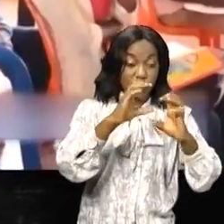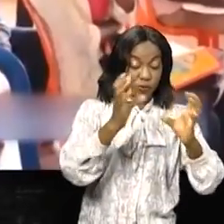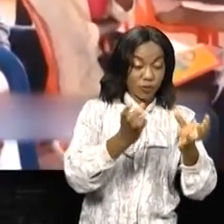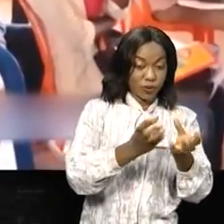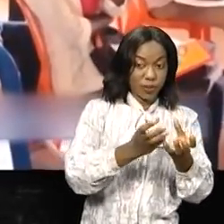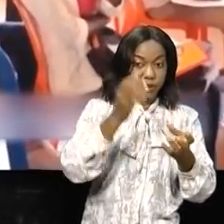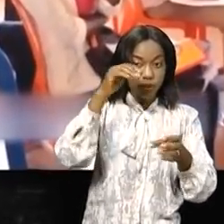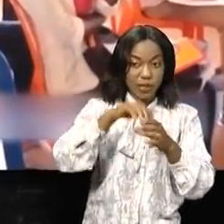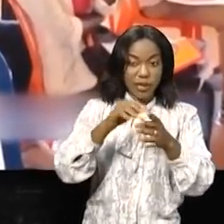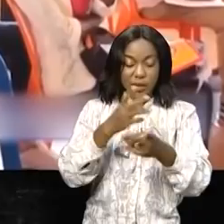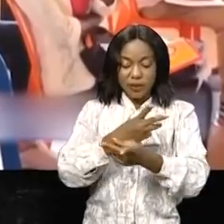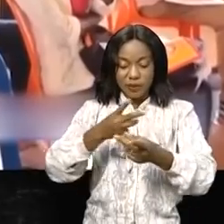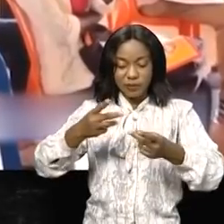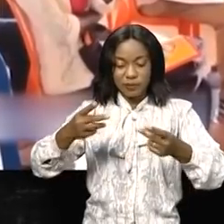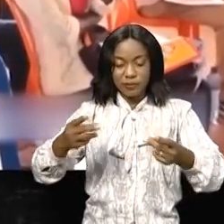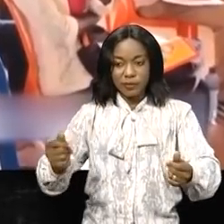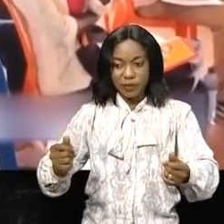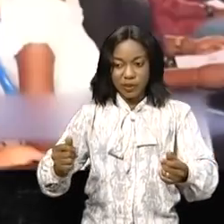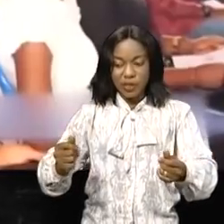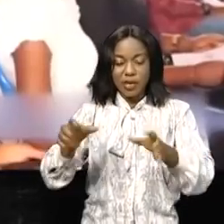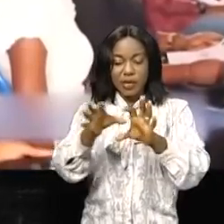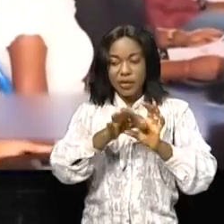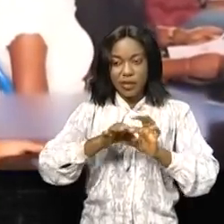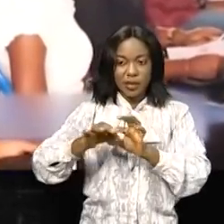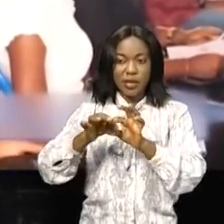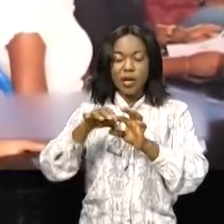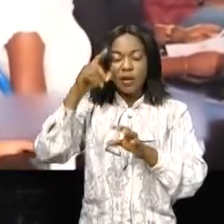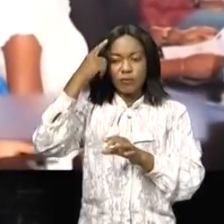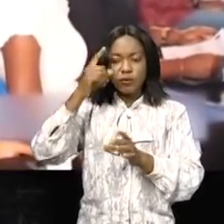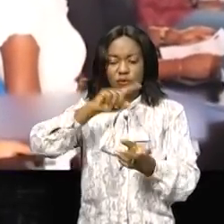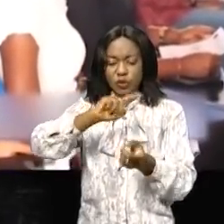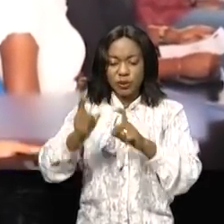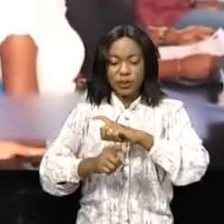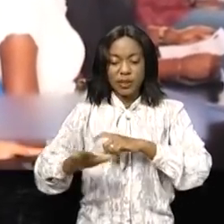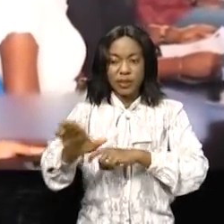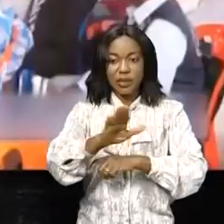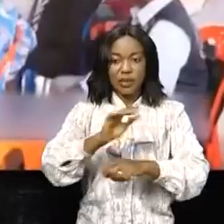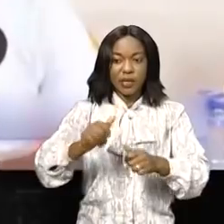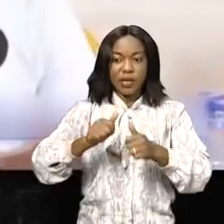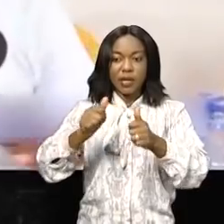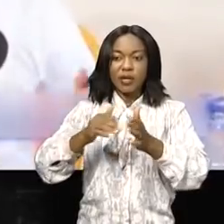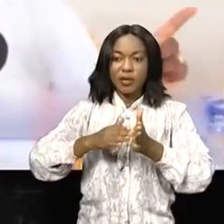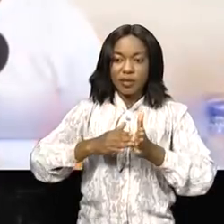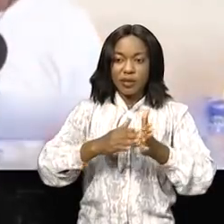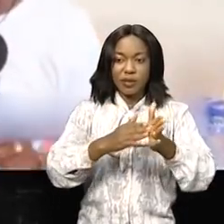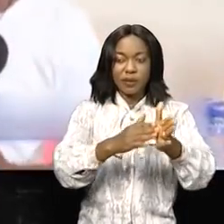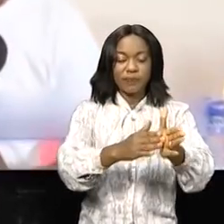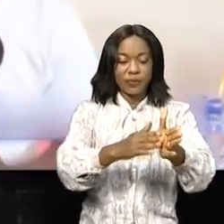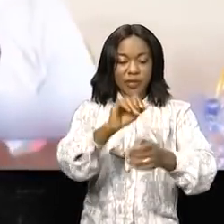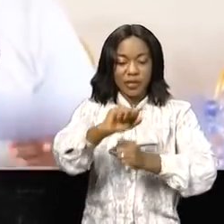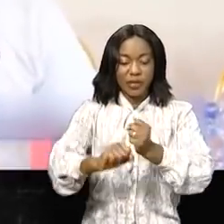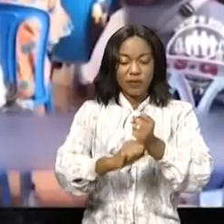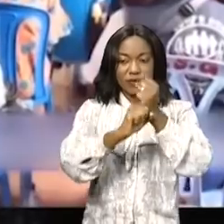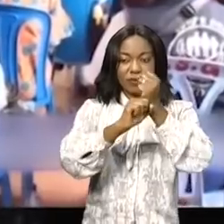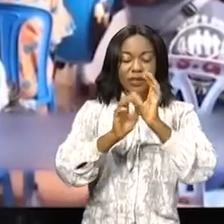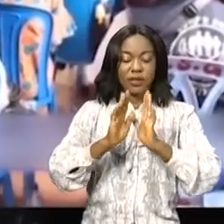dans la résolution des problèmes liés aux relations humaines afin d'améliorer leur bien-être viennent de suivre une formation de renforcement de